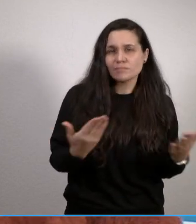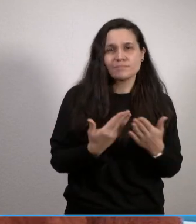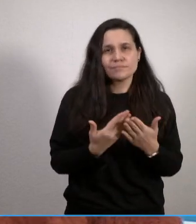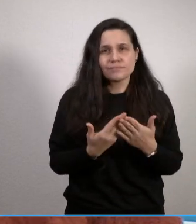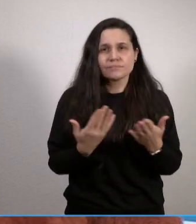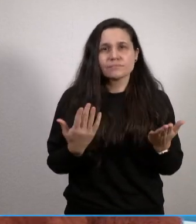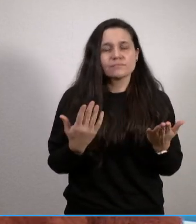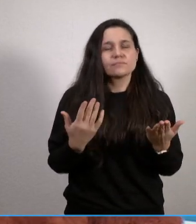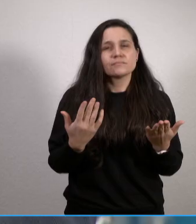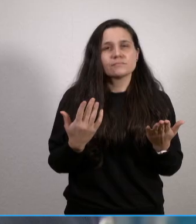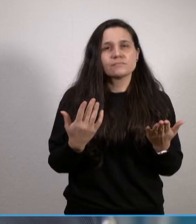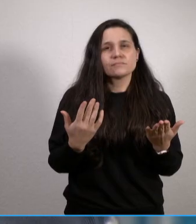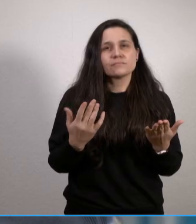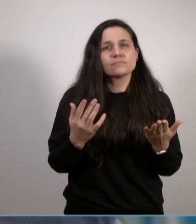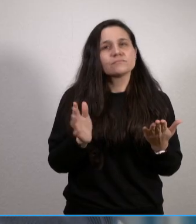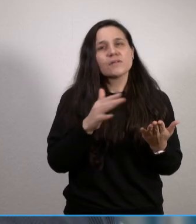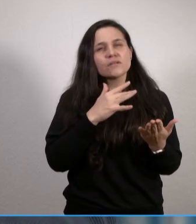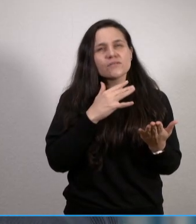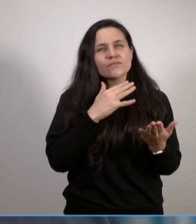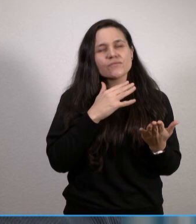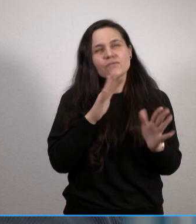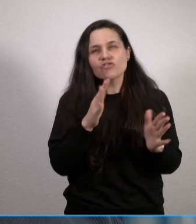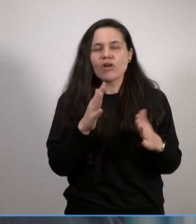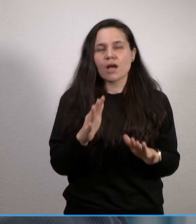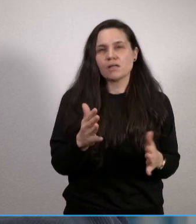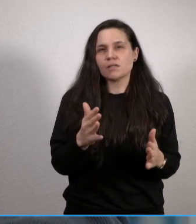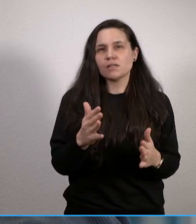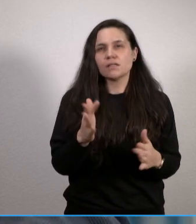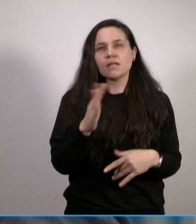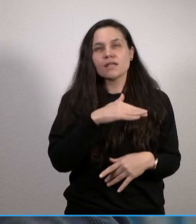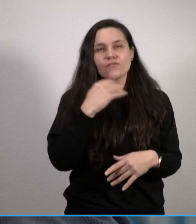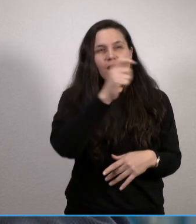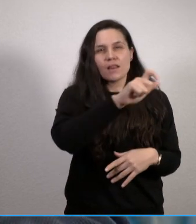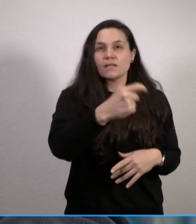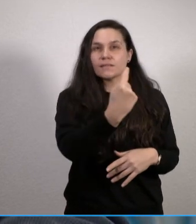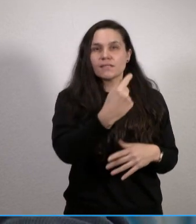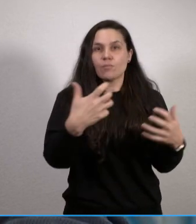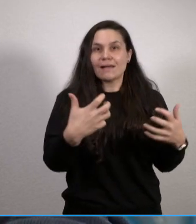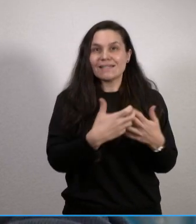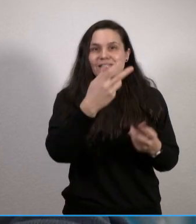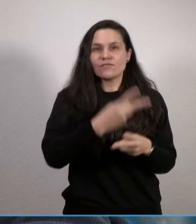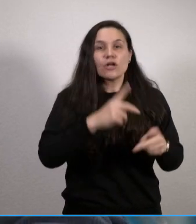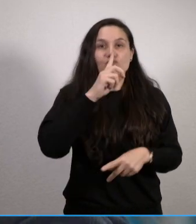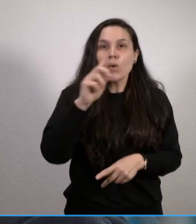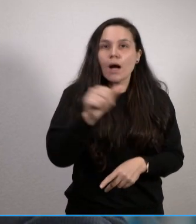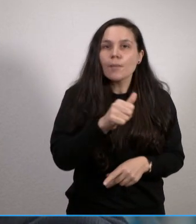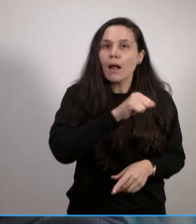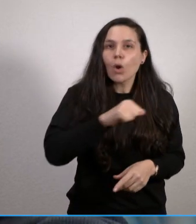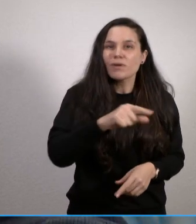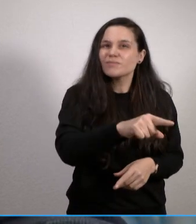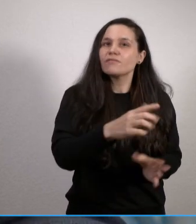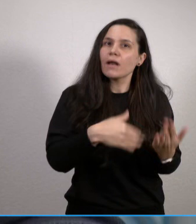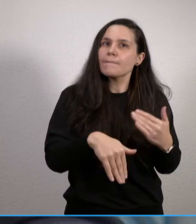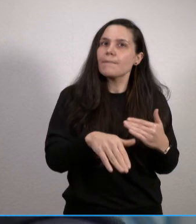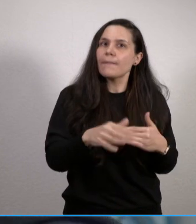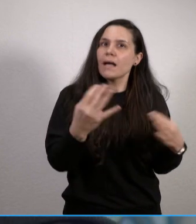hinaus davon aus, dass viele der Kriegsverletzten nicht nur einmal operiert werden müssen, sondern möglicherweise mehrfach operiert